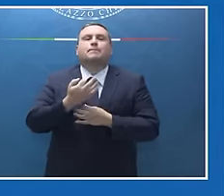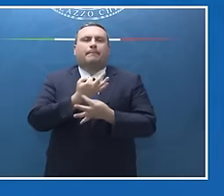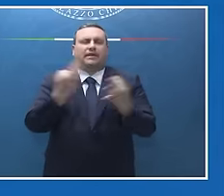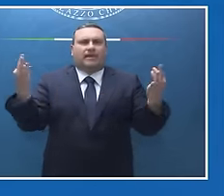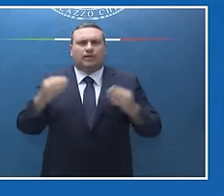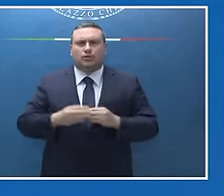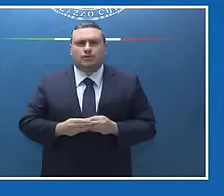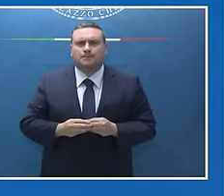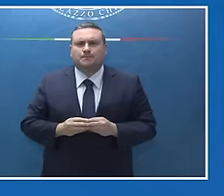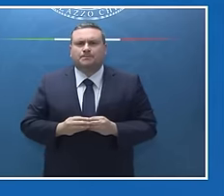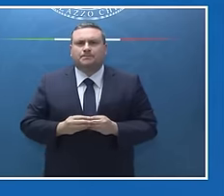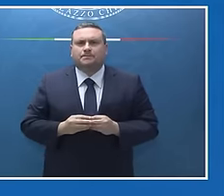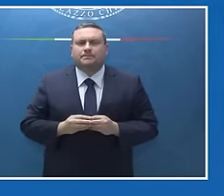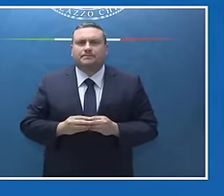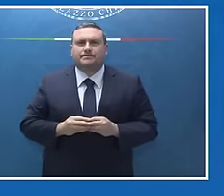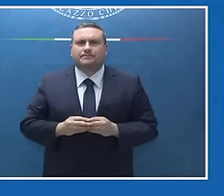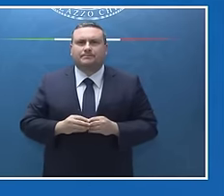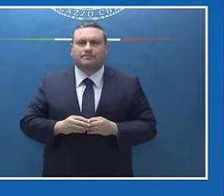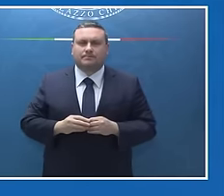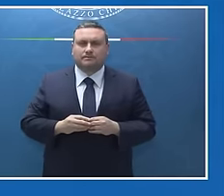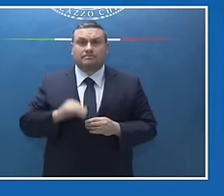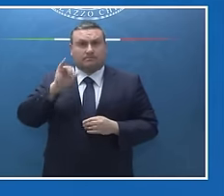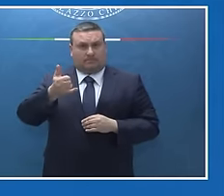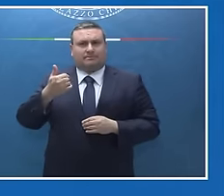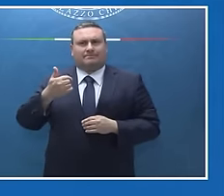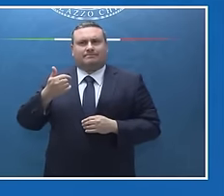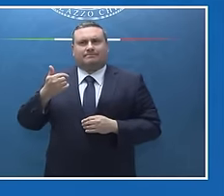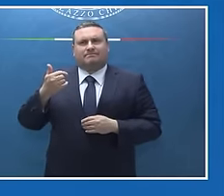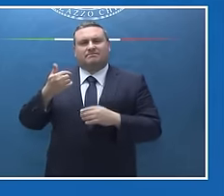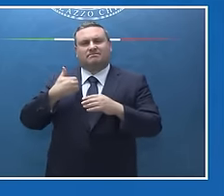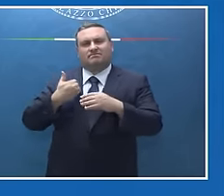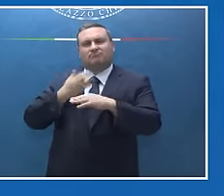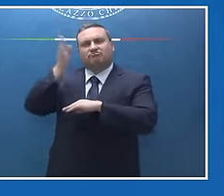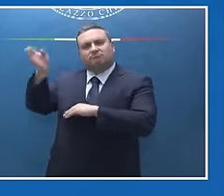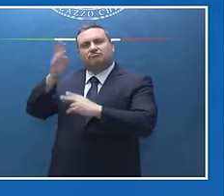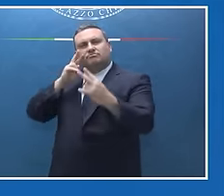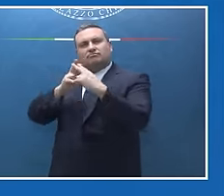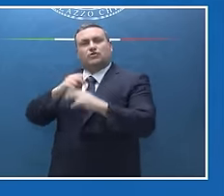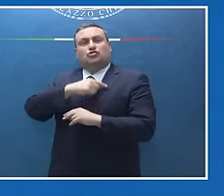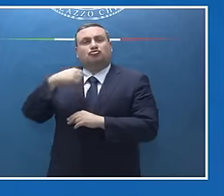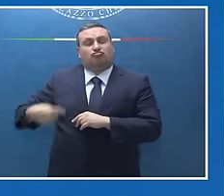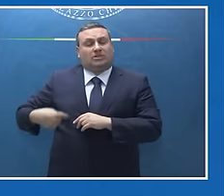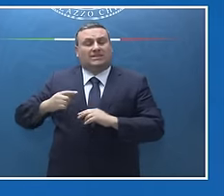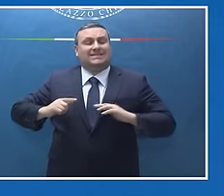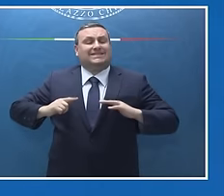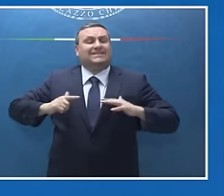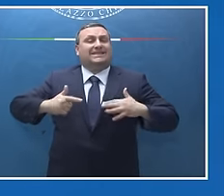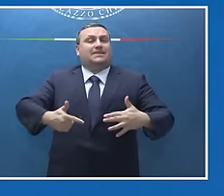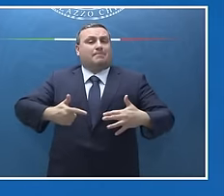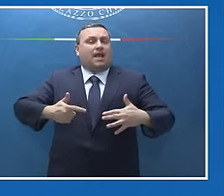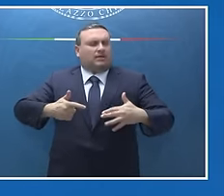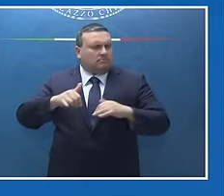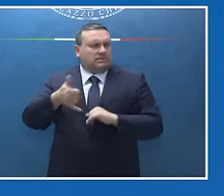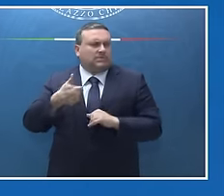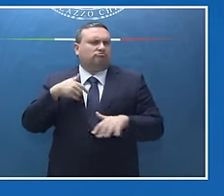Sì, noi stiamo lavorando a una missione in Cina per le prossime settimane. Non ci sono ancora le date